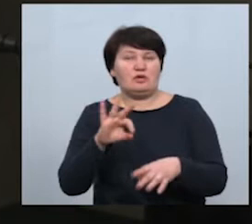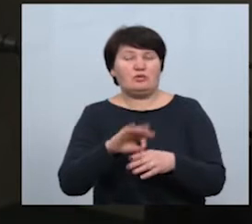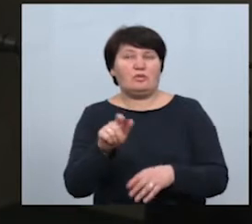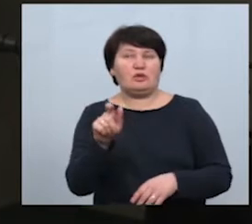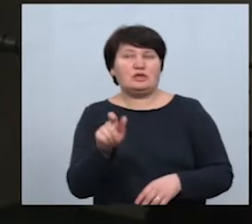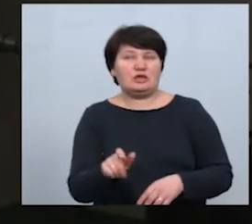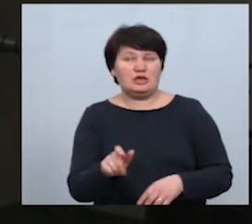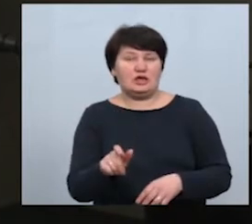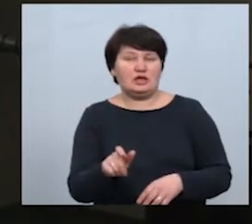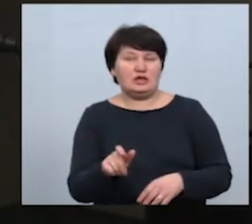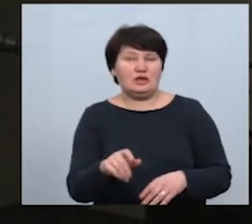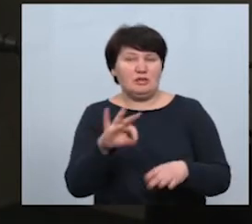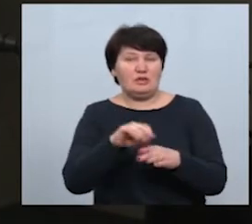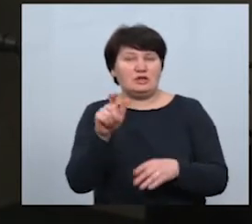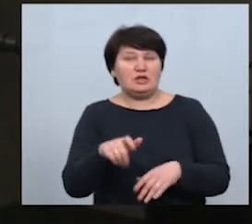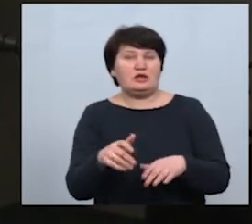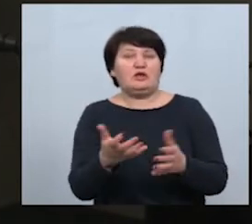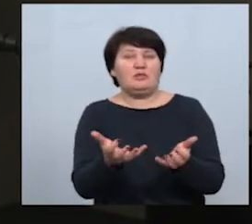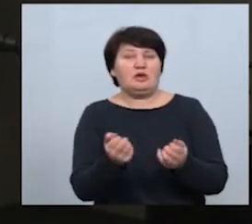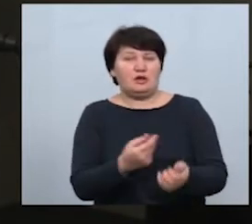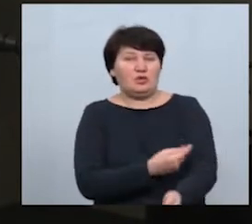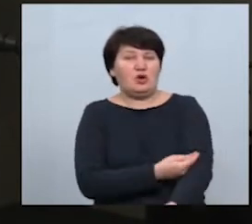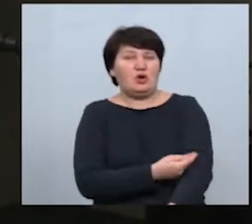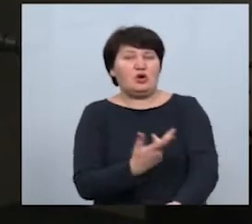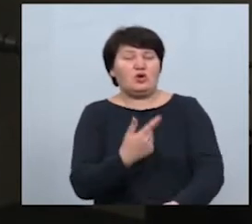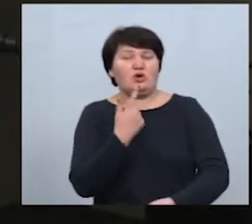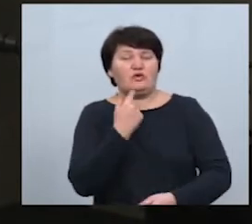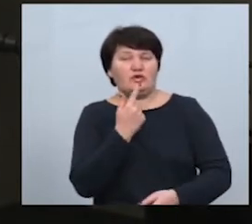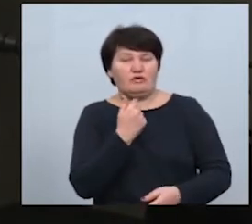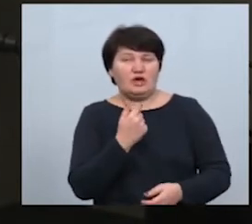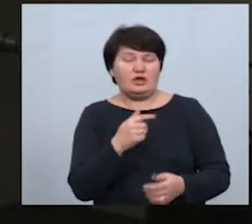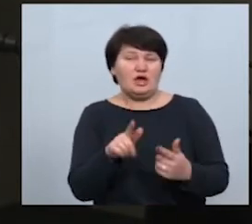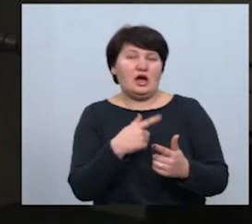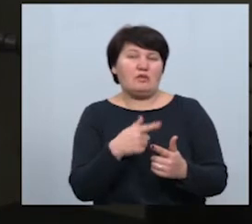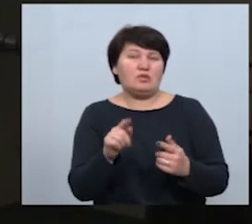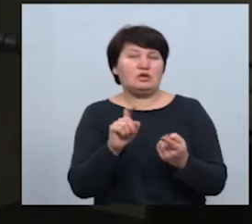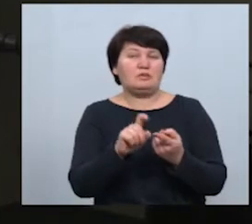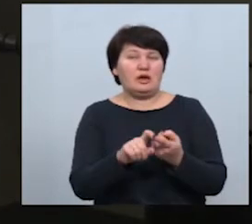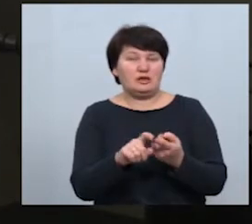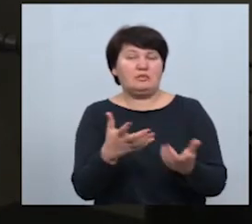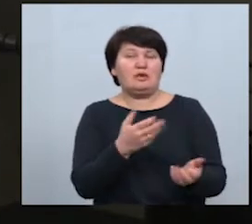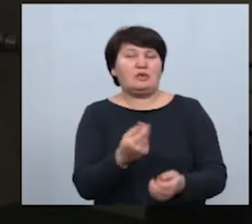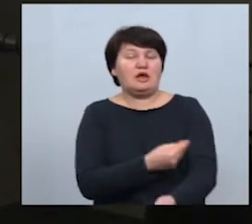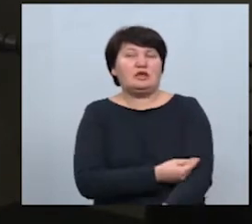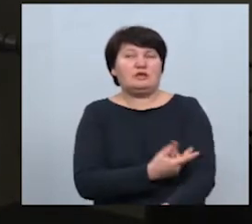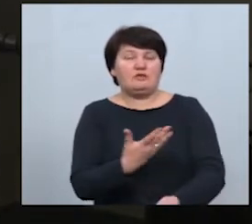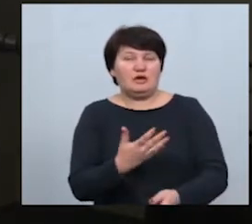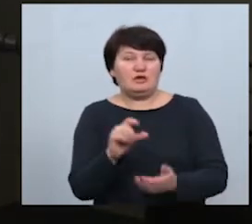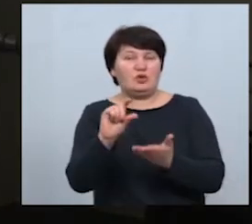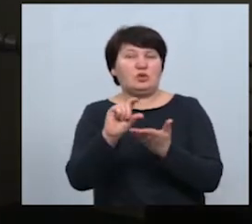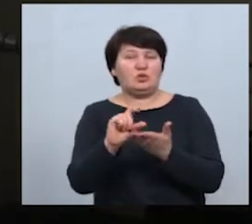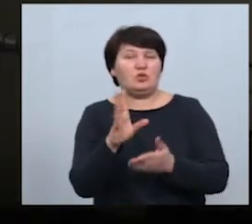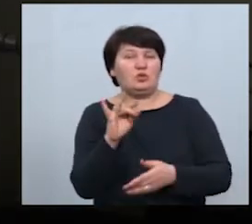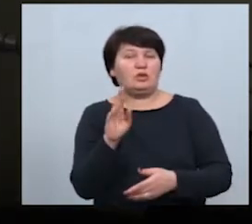пацієнта забираємо кров з вени, або з пальця. Ми забирали з вени, набираємо один кубік